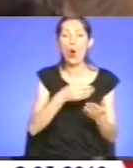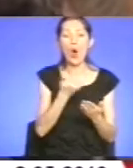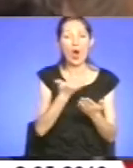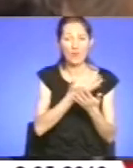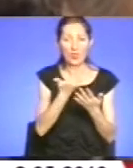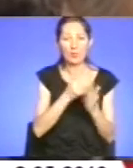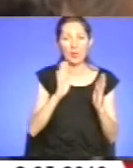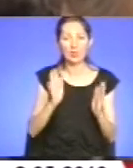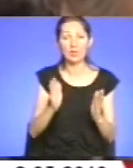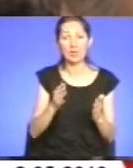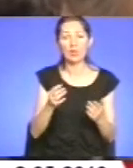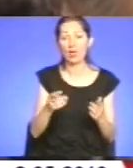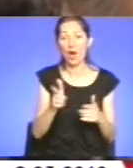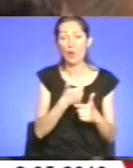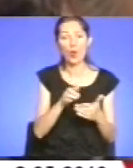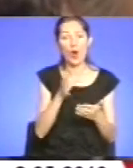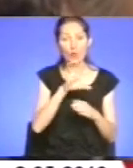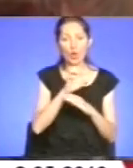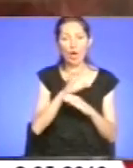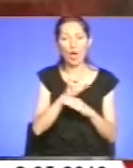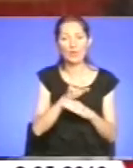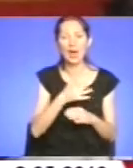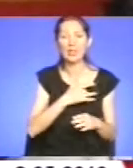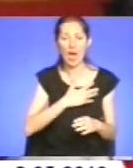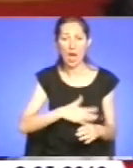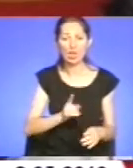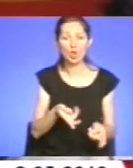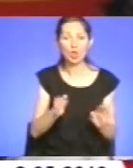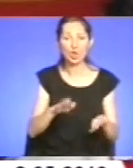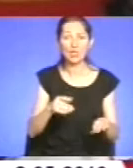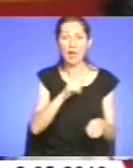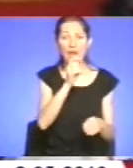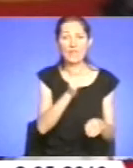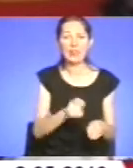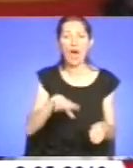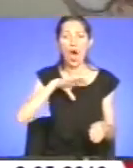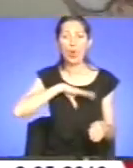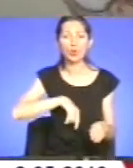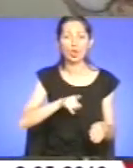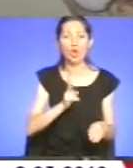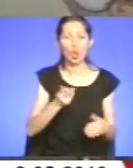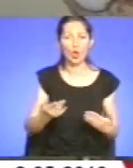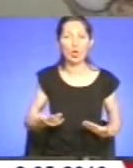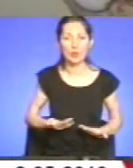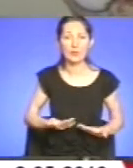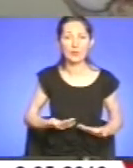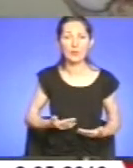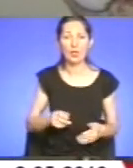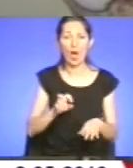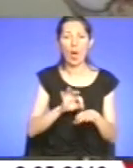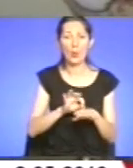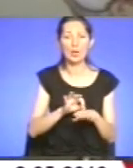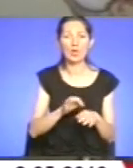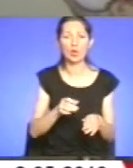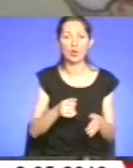Та рани, які залишила війна у душах тих, кому пощастило вижити, болять і досі. Їх нічим не загоїти і не